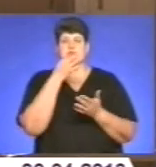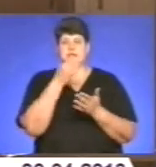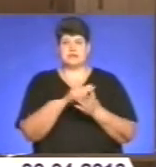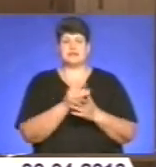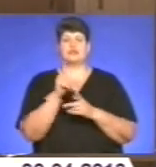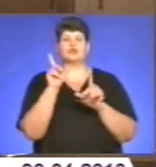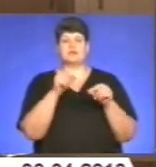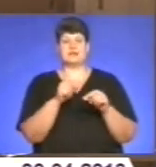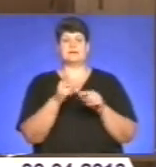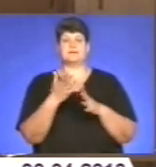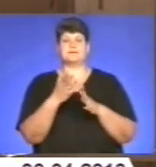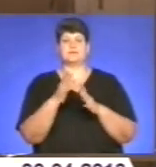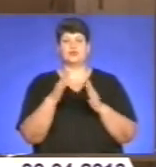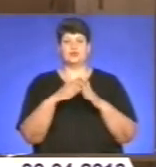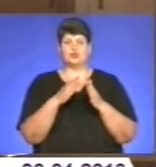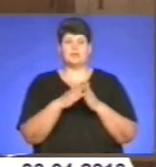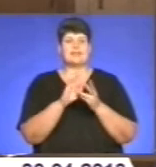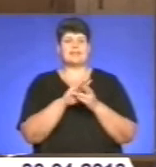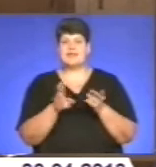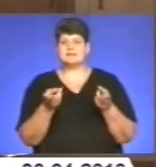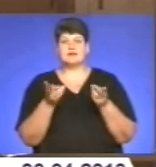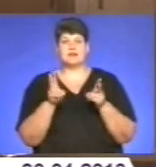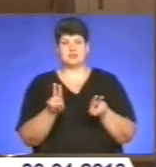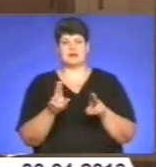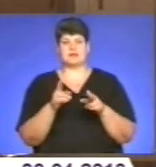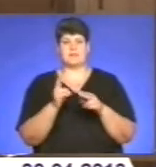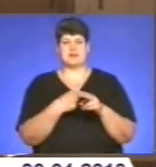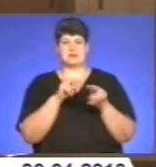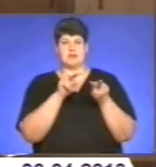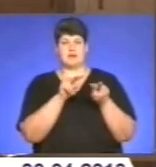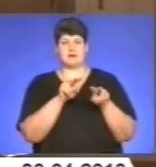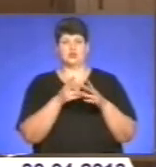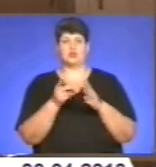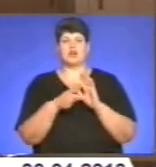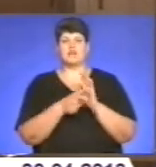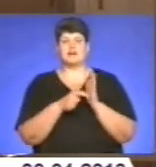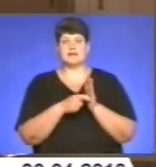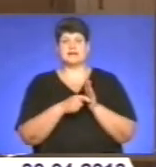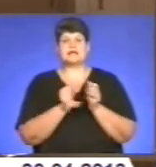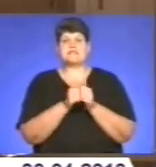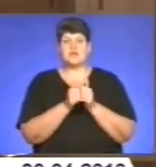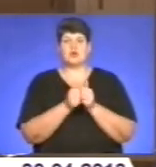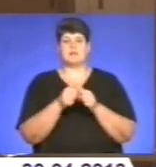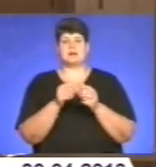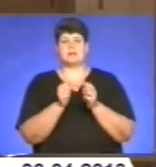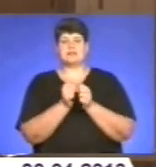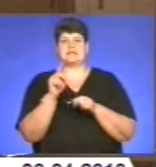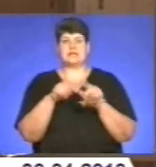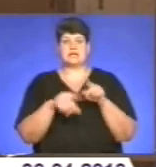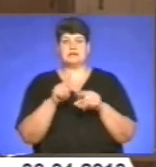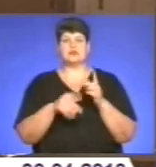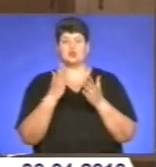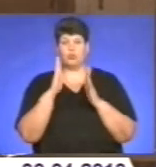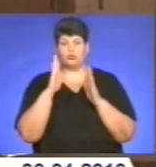людей, які виїжджають за межами, щоб квартири не залишали без нагляду, а на знайомих, близьких, рідних, щоб своєчасно, якщо